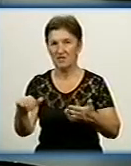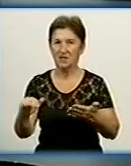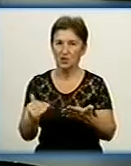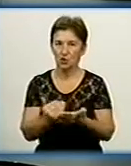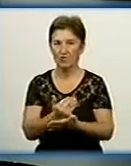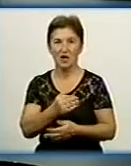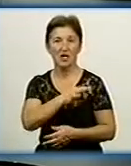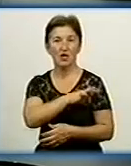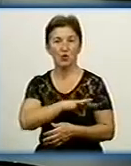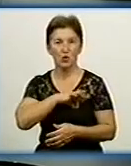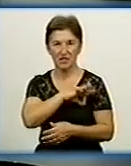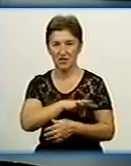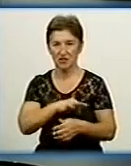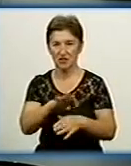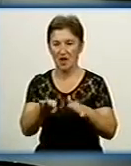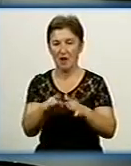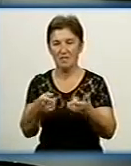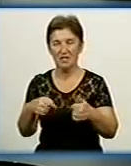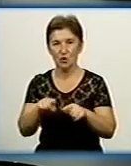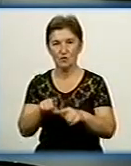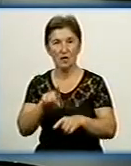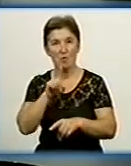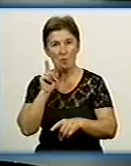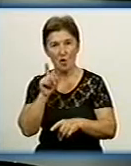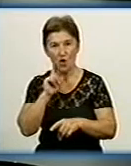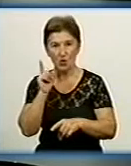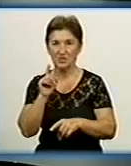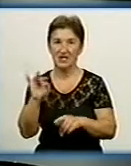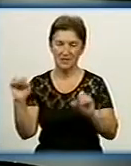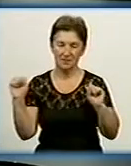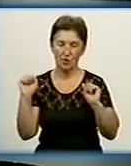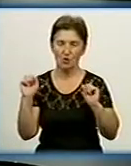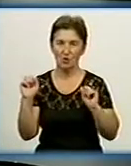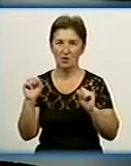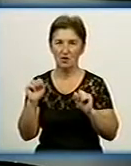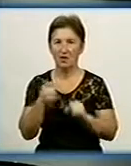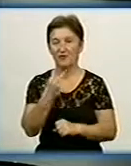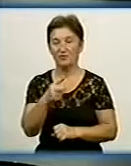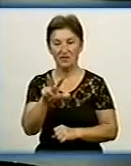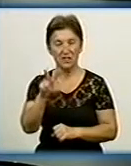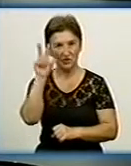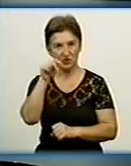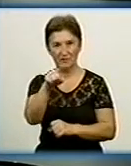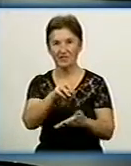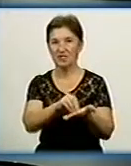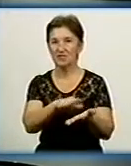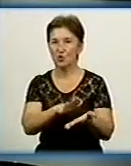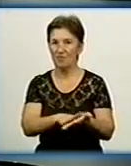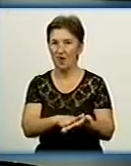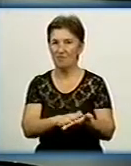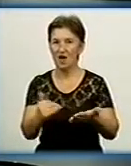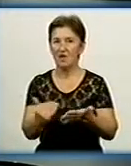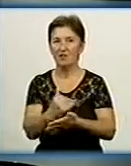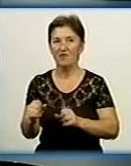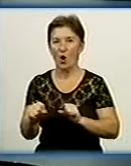юридичний підрозділ молоді та спорту. І буквально 23-го числа я зареєстрував нове